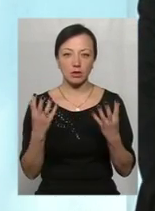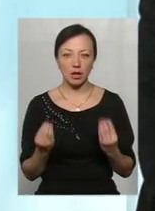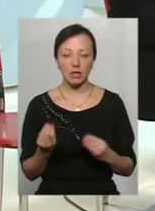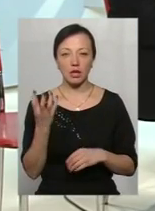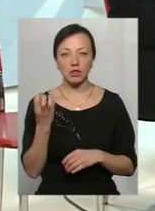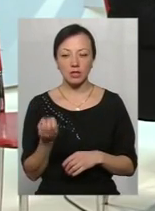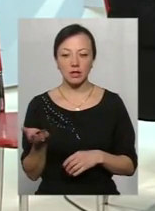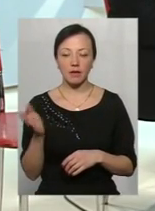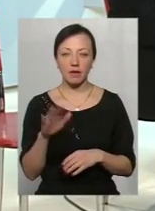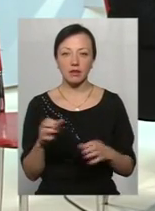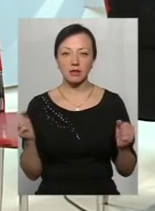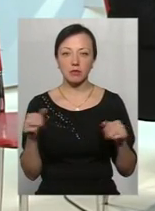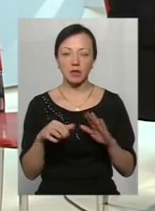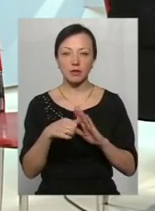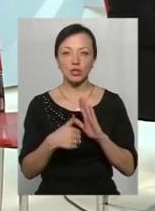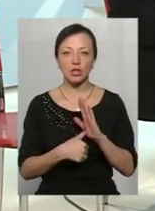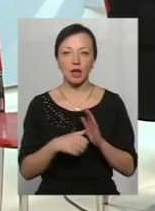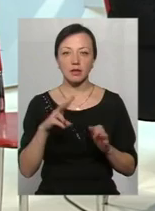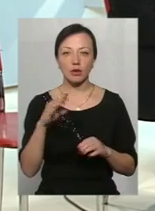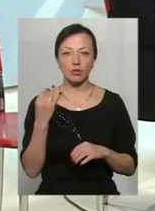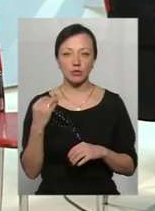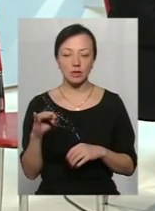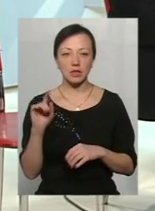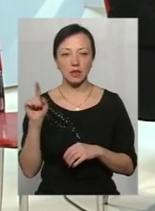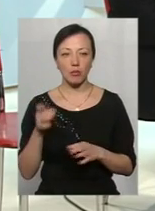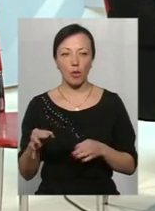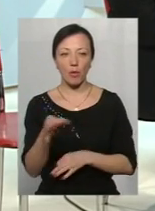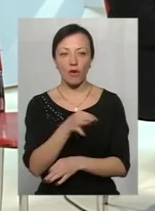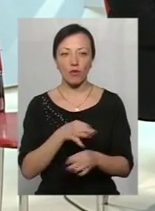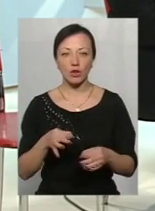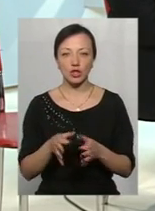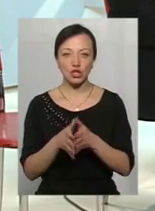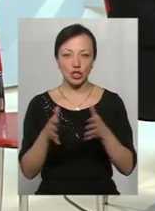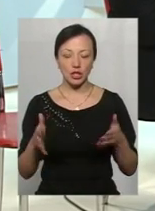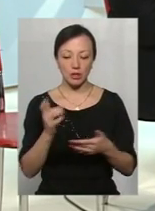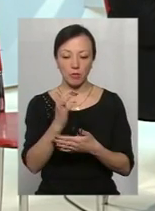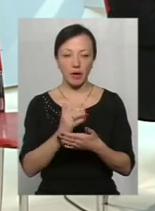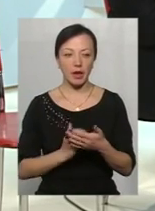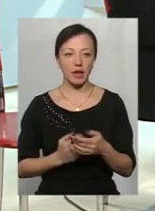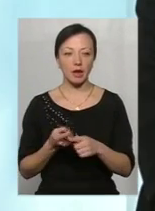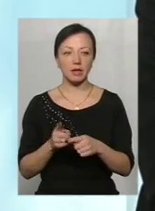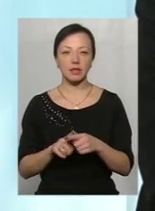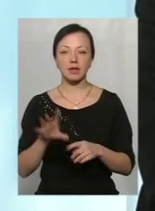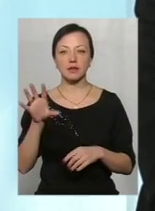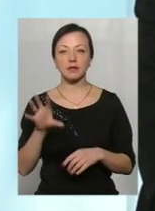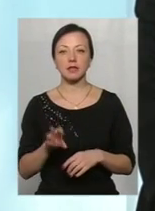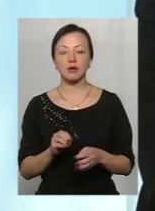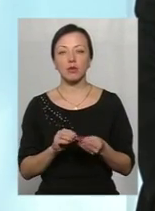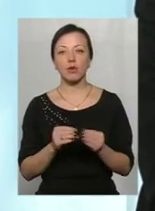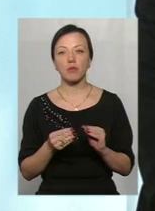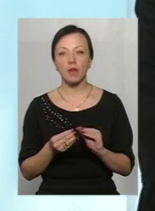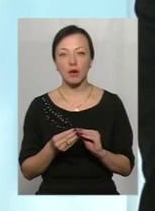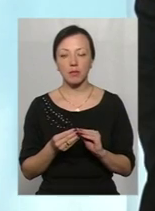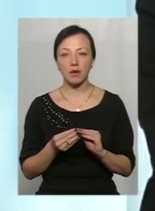давайте ми зберемося 16 лютого, і там ми обговорюємо, можливо, такий ширший перелік о тих проблем